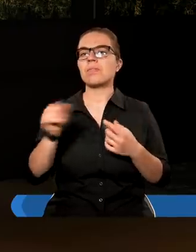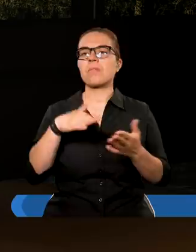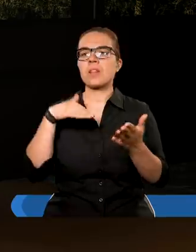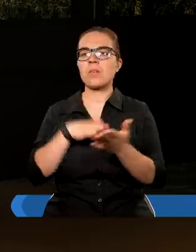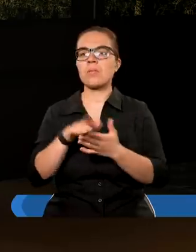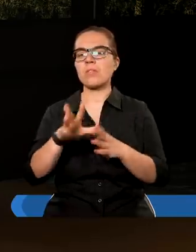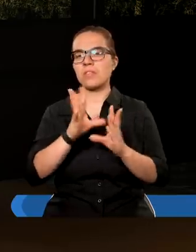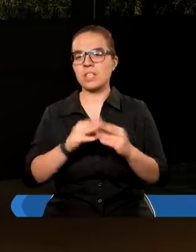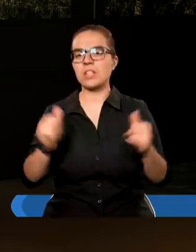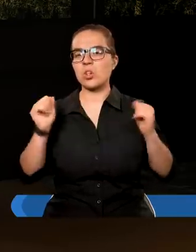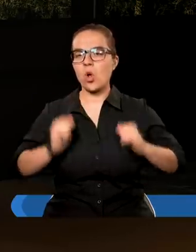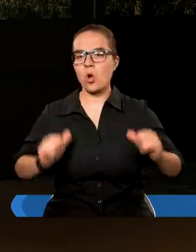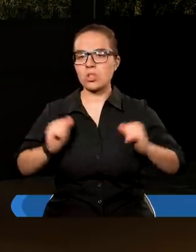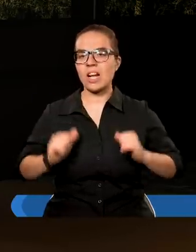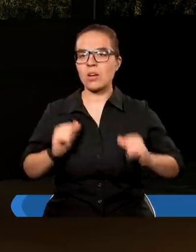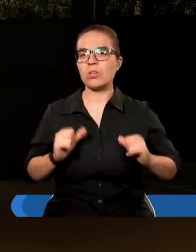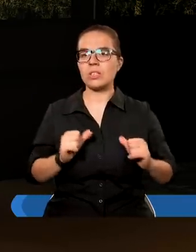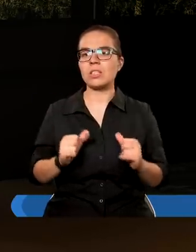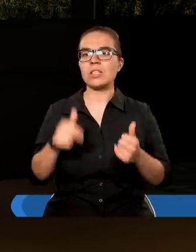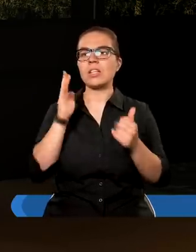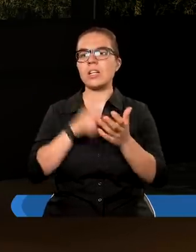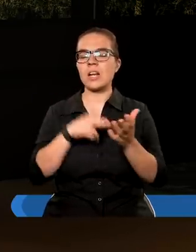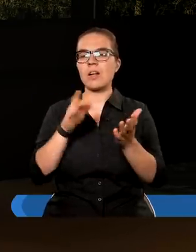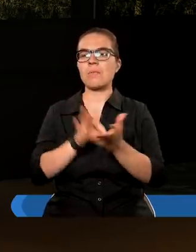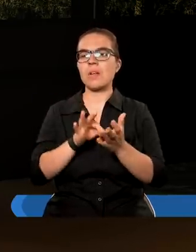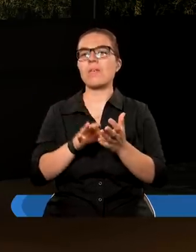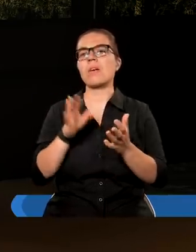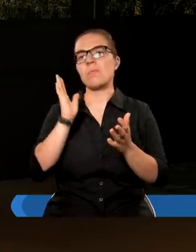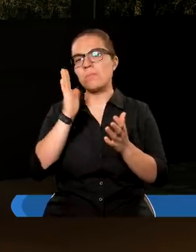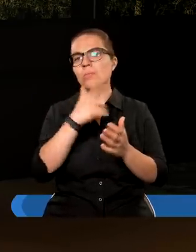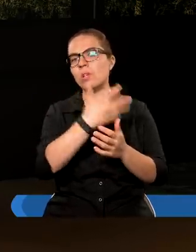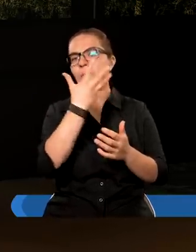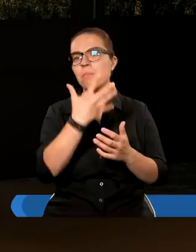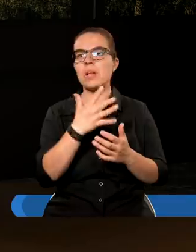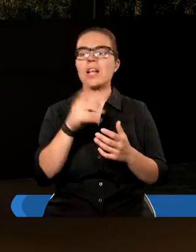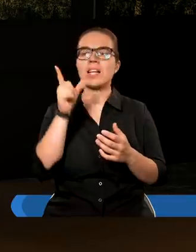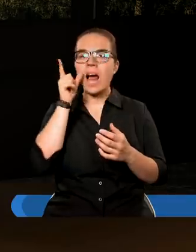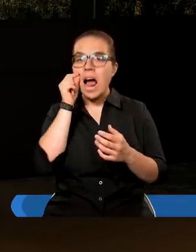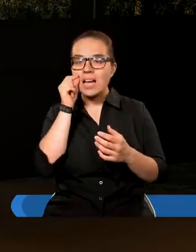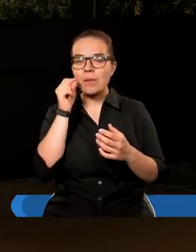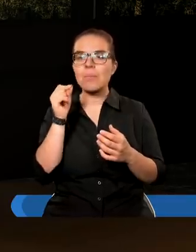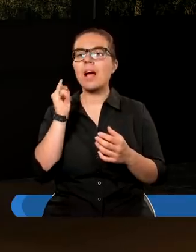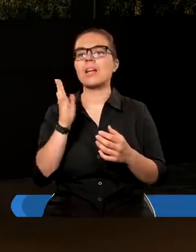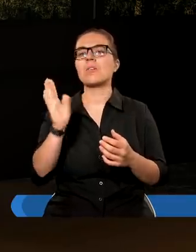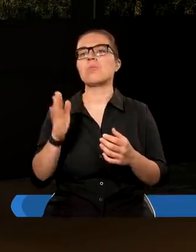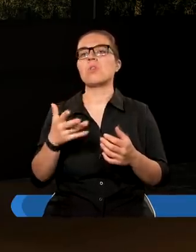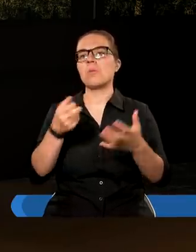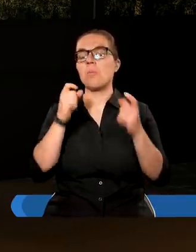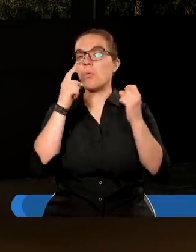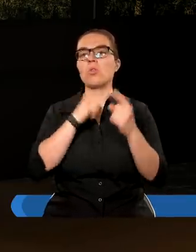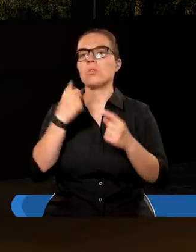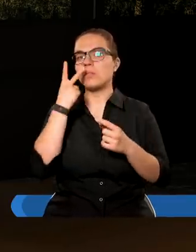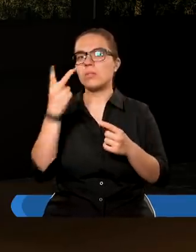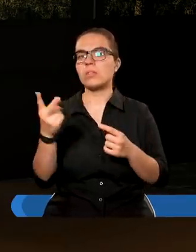początku wszystkie oczekują. Na pewnym etapie zasypiają, po czym budzą się przy wezwaniu,